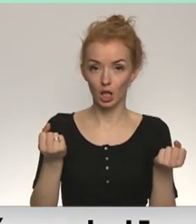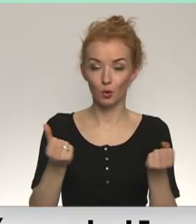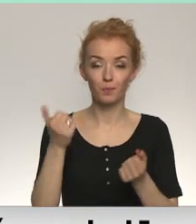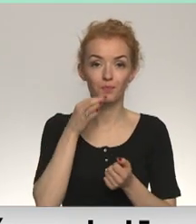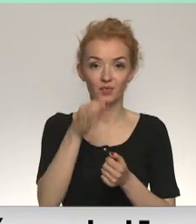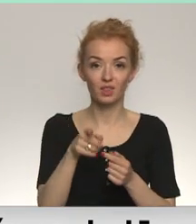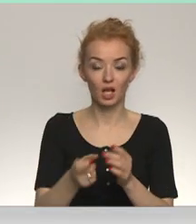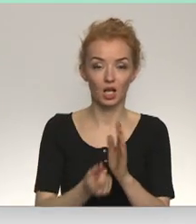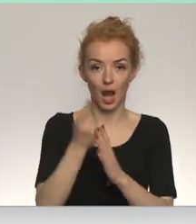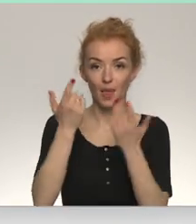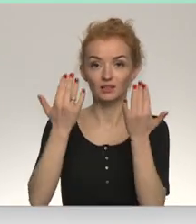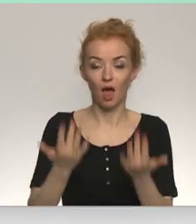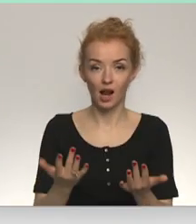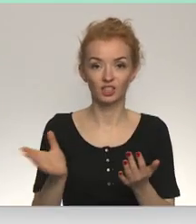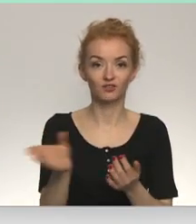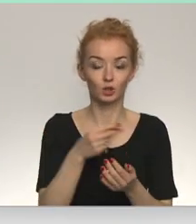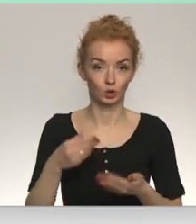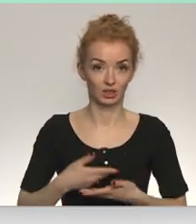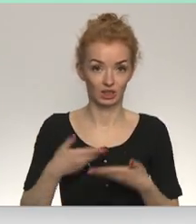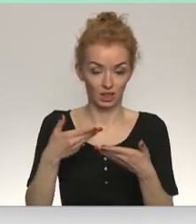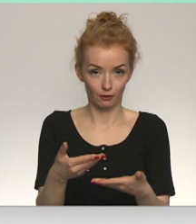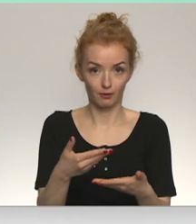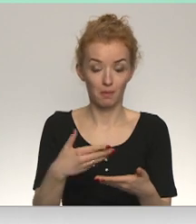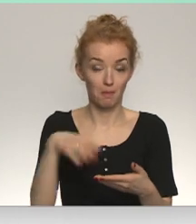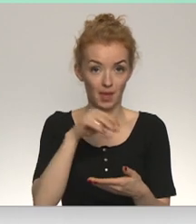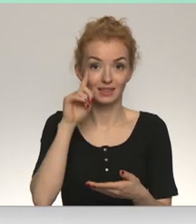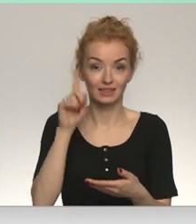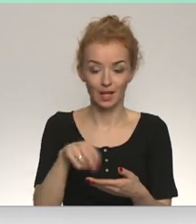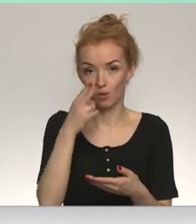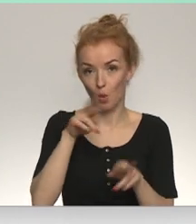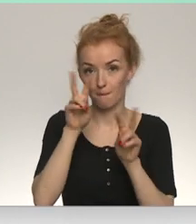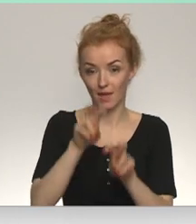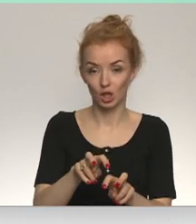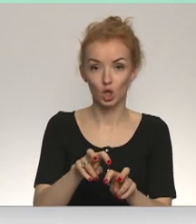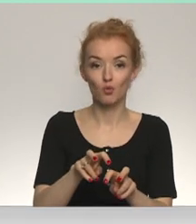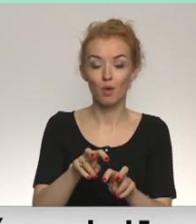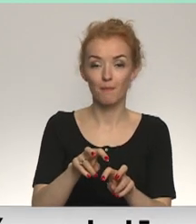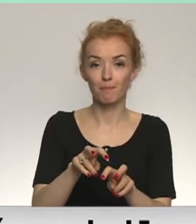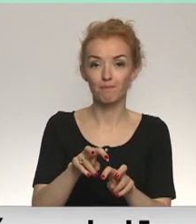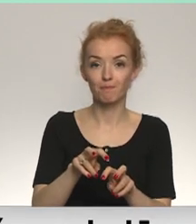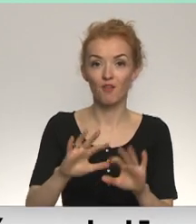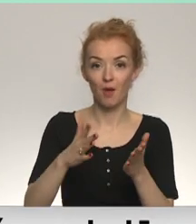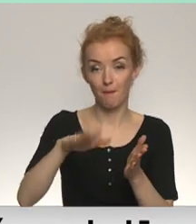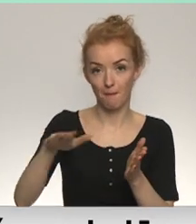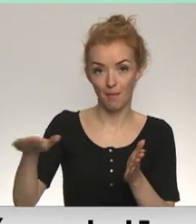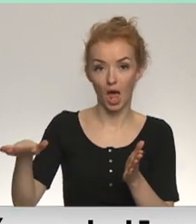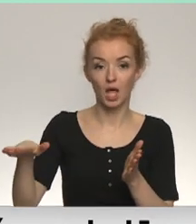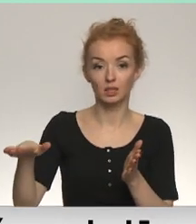saiks arī uz visādiem dzīves iznākumiem. Piemēram, uz to, mēs pat zinām no pētījumiem, tas, cik bērns